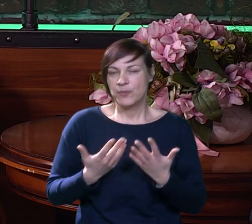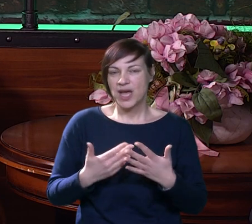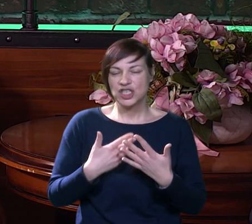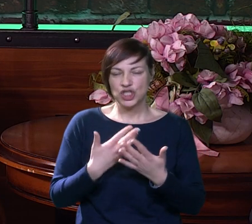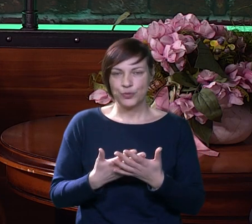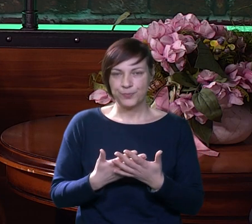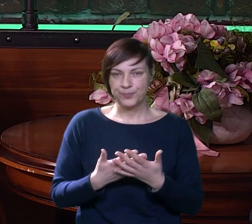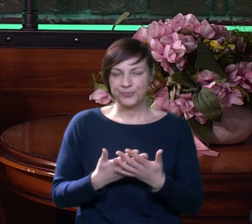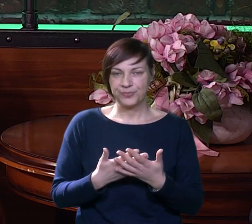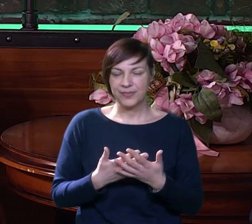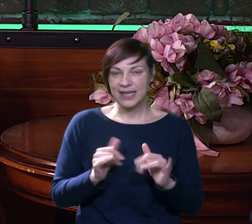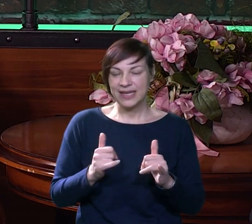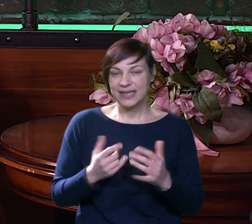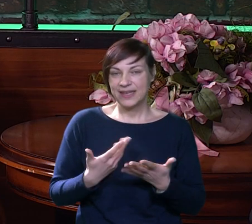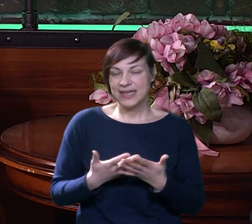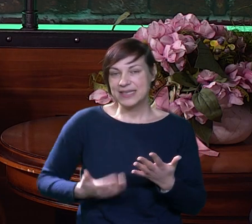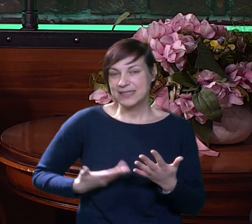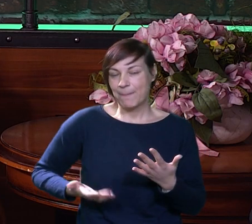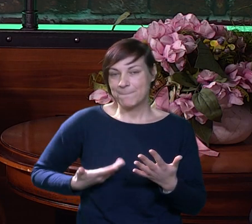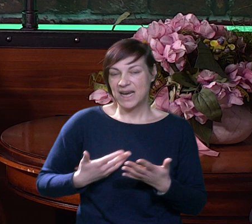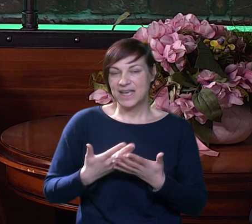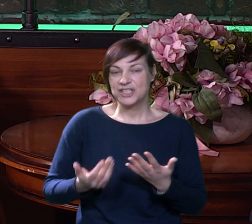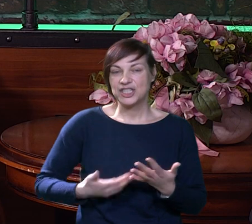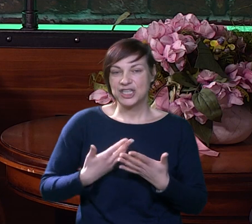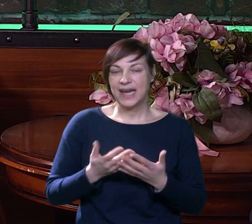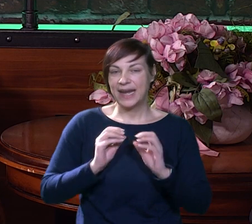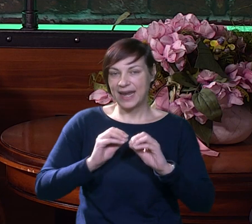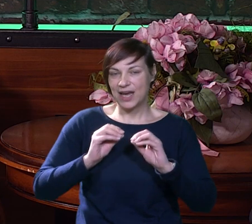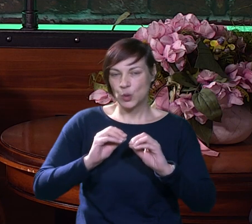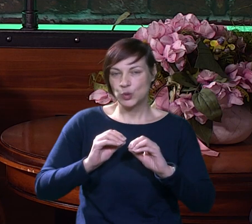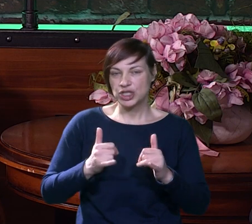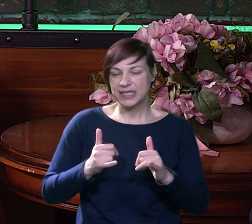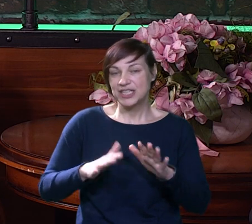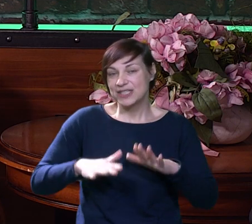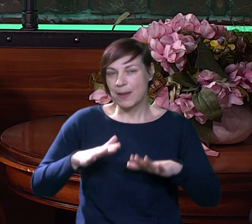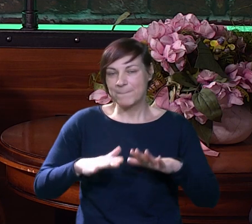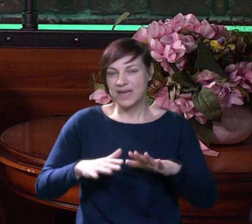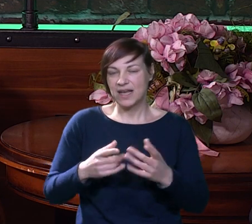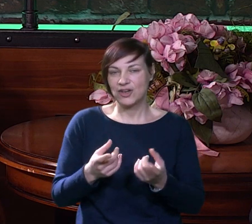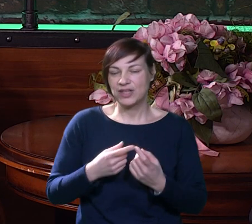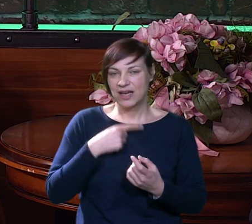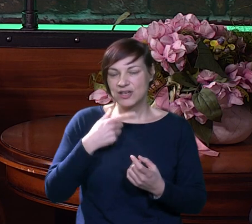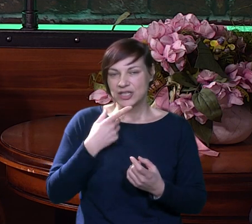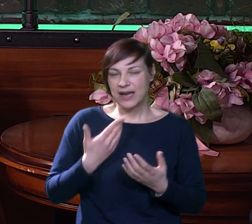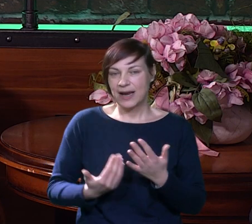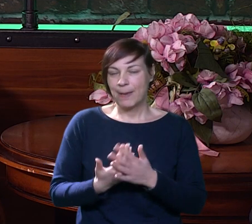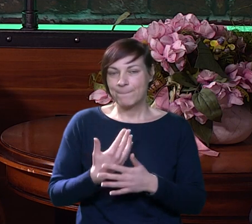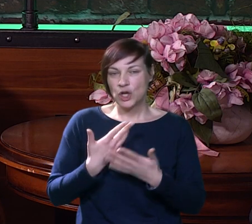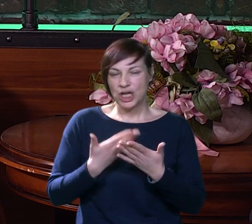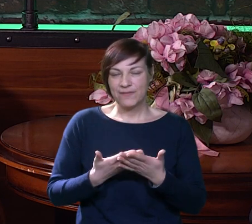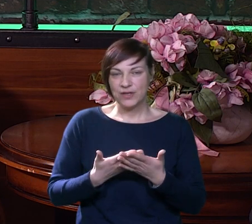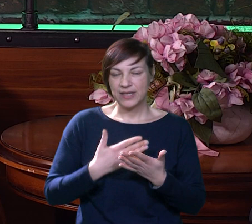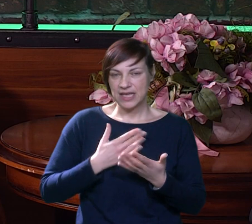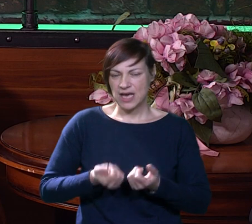načinu. Tako da, ili se mlađe generacije će naučiti, ili će se prilagoditi, ali kao što sam rekla, ponovo